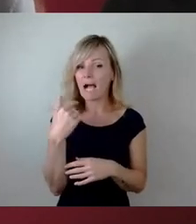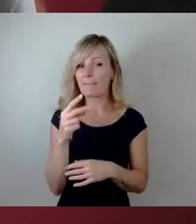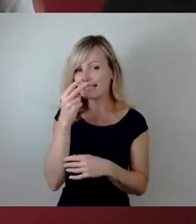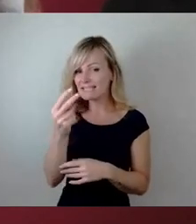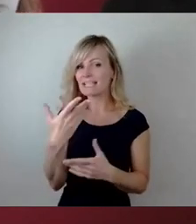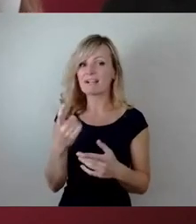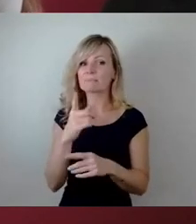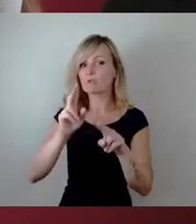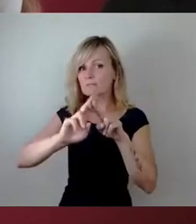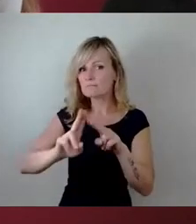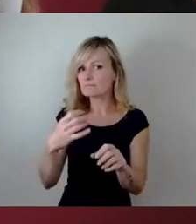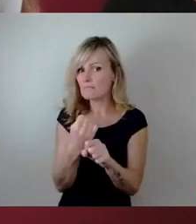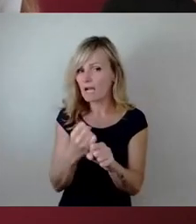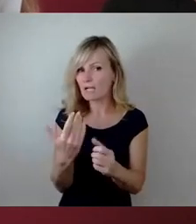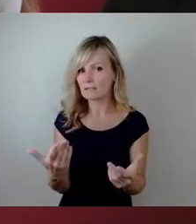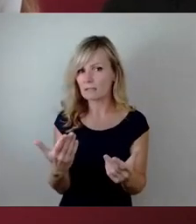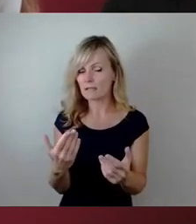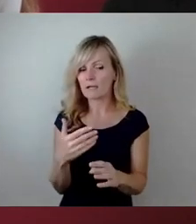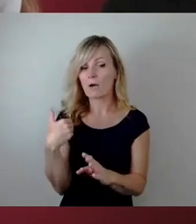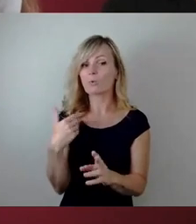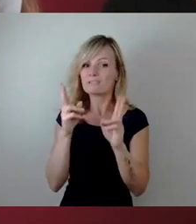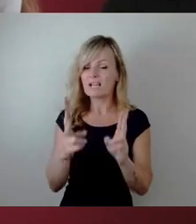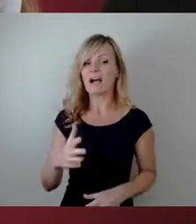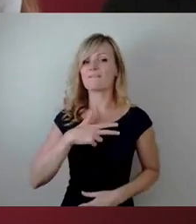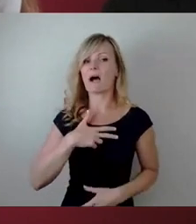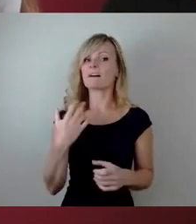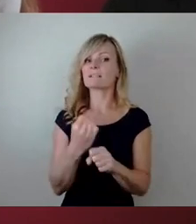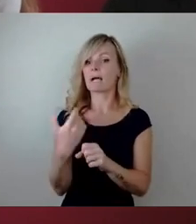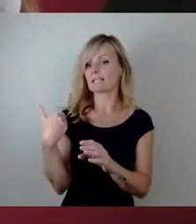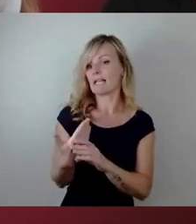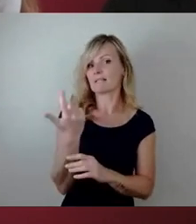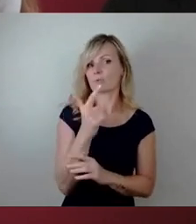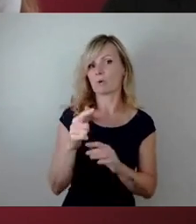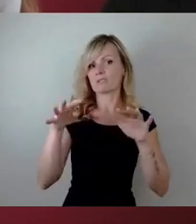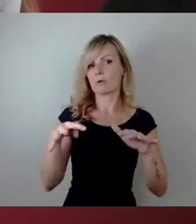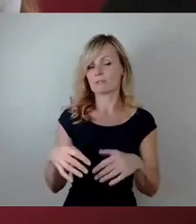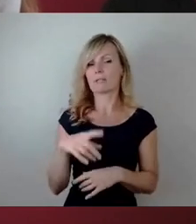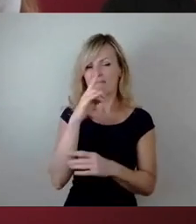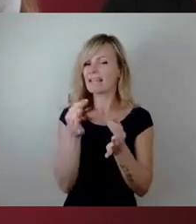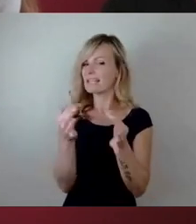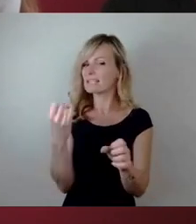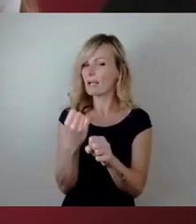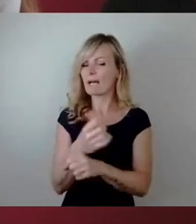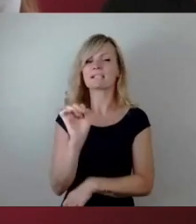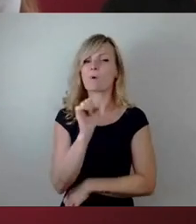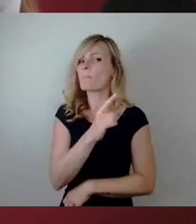gewesen und welche wurden seit 2019 tatsächlich vorgenommen. Und wenn sie nicht vorgenommen wurden, warum wurden sie nicht vorgenommen?